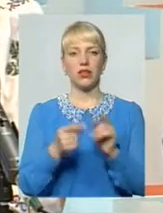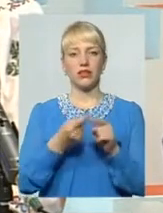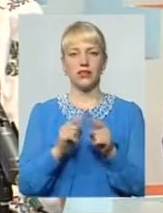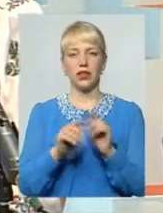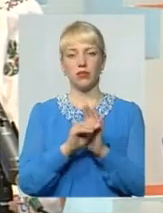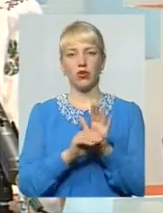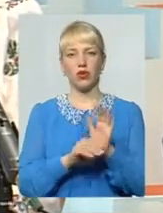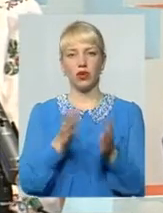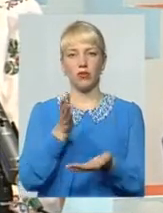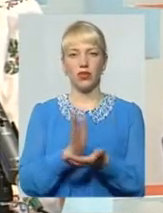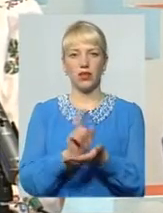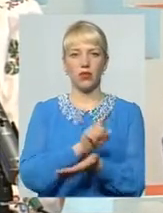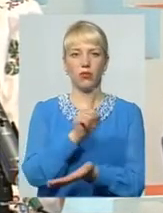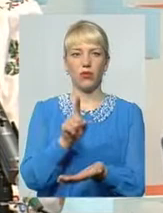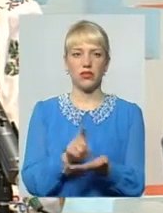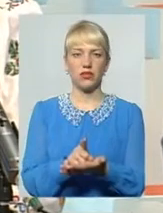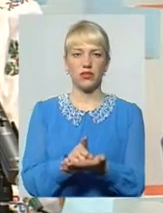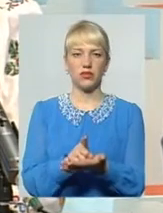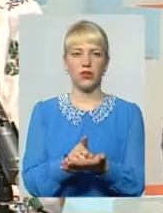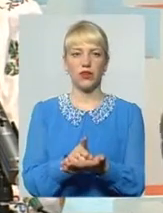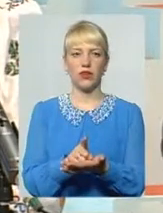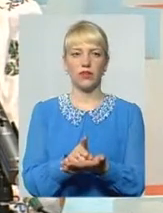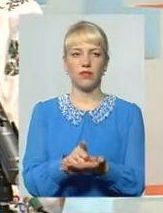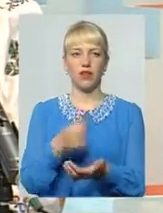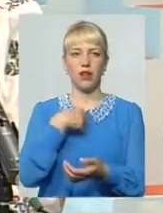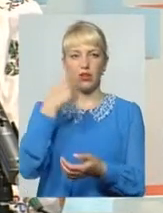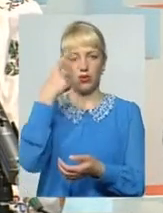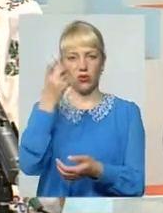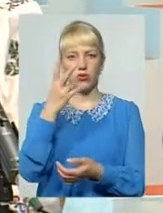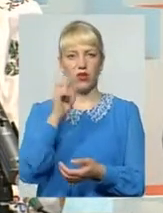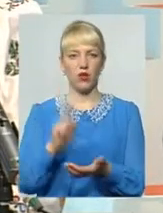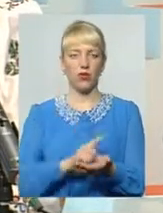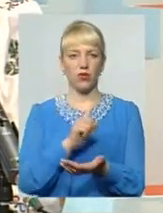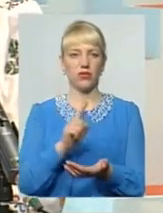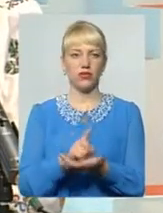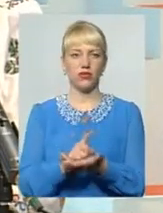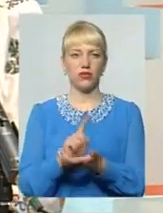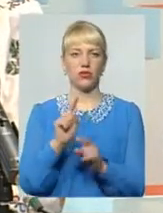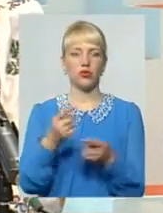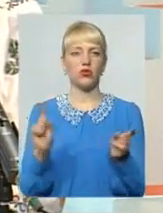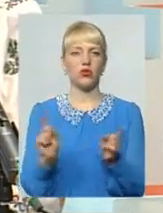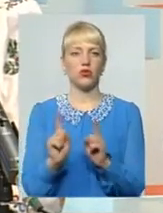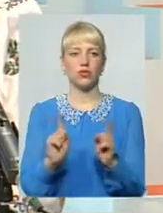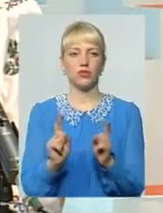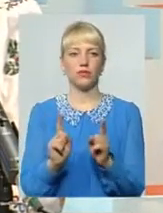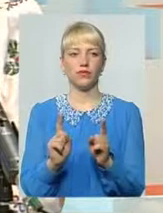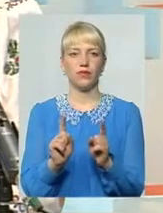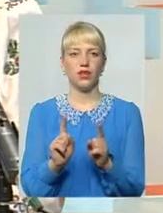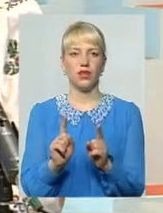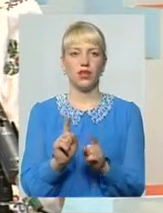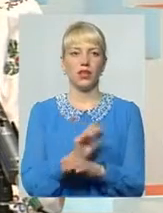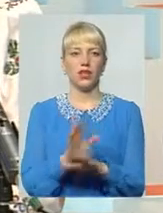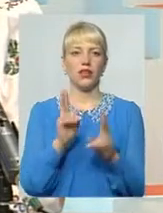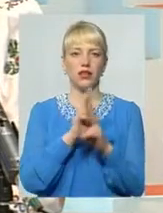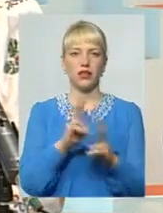програми є обов'язкове, я наголошую на слові обов'язково, тому що ніхто не